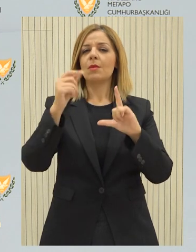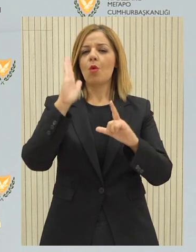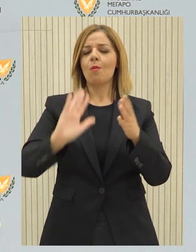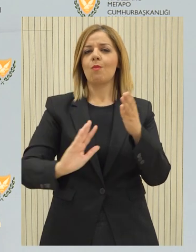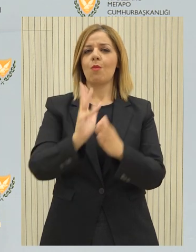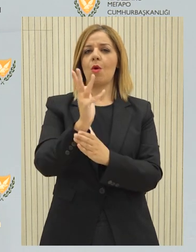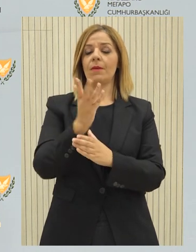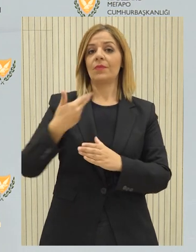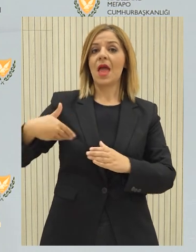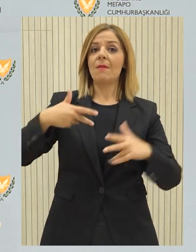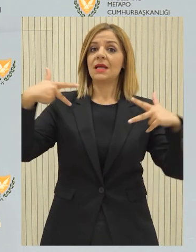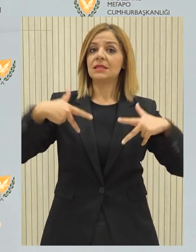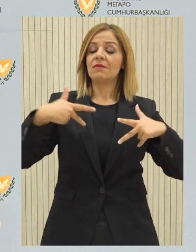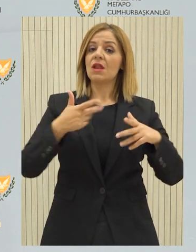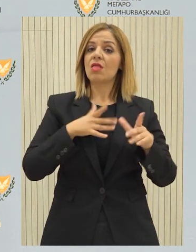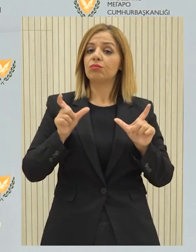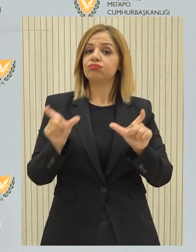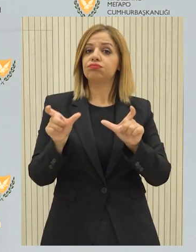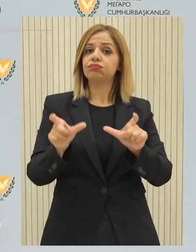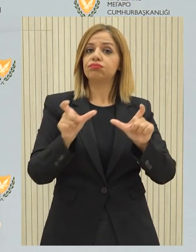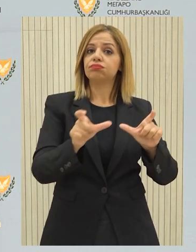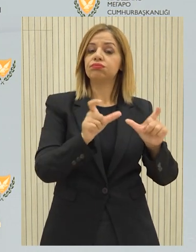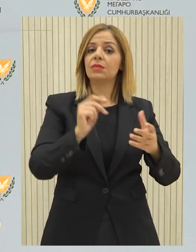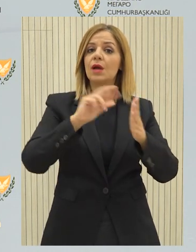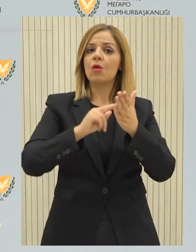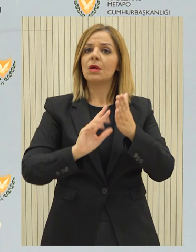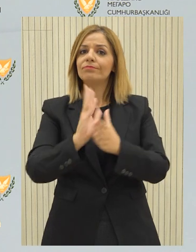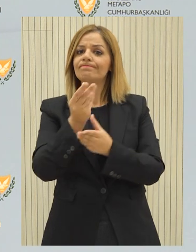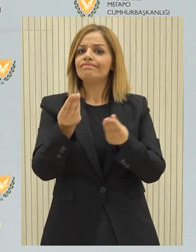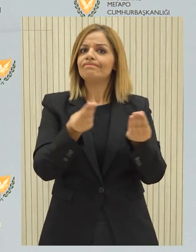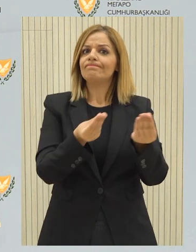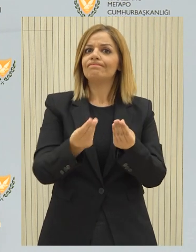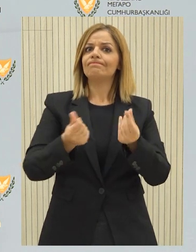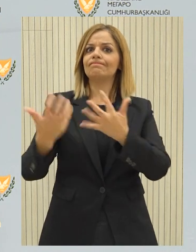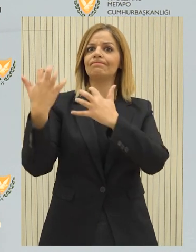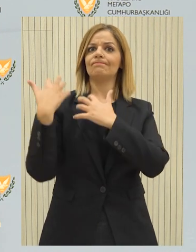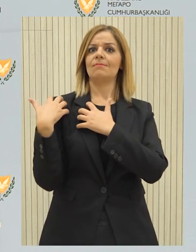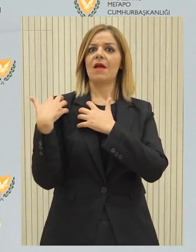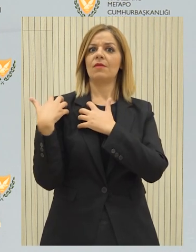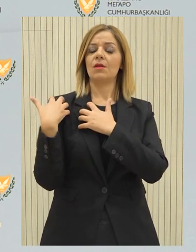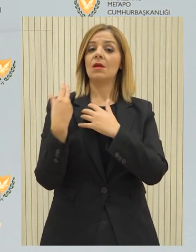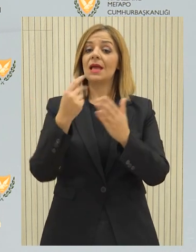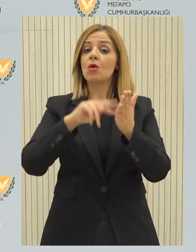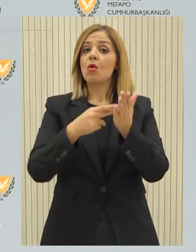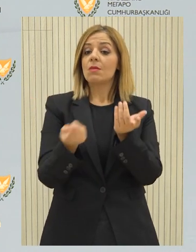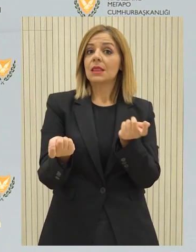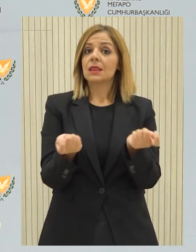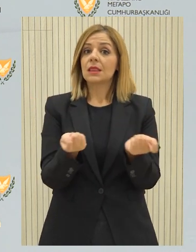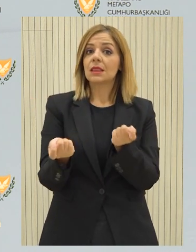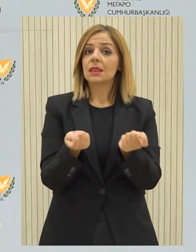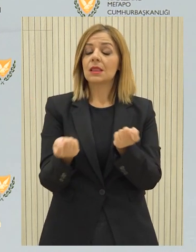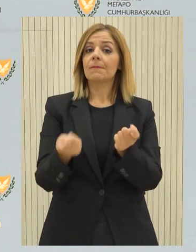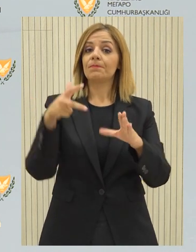κυβέρνηση θα συνεχίσουμε να θωρακίζουμε και να αναπτύσσουμε την οικονομία με σύνεση και υπευθυνότητα. Δημοσιονομική υπευθυνότητα, ισχυρό